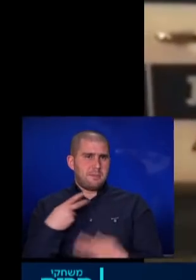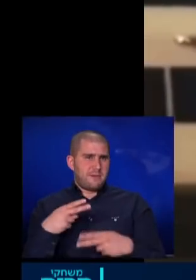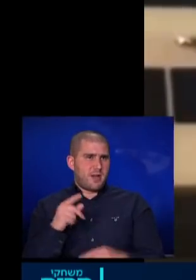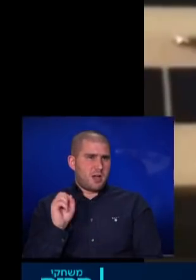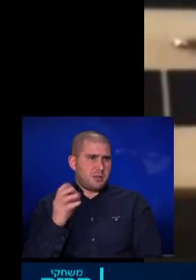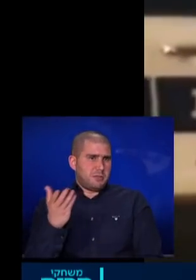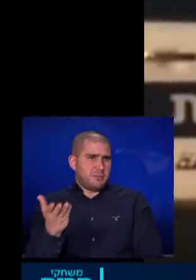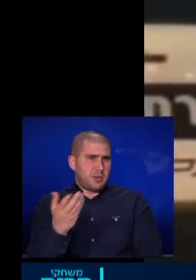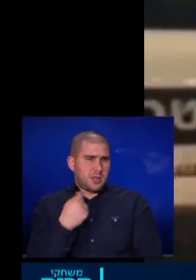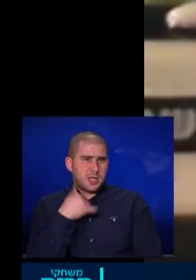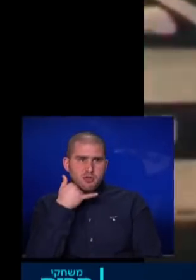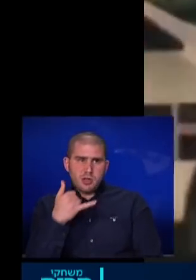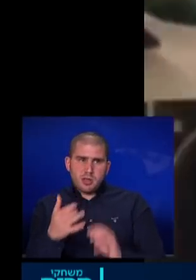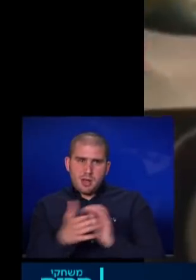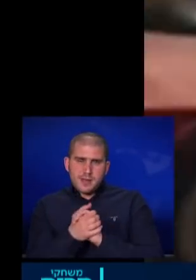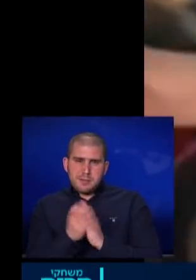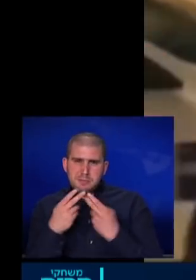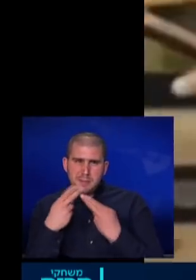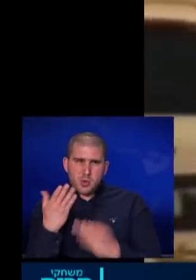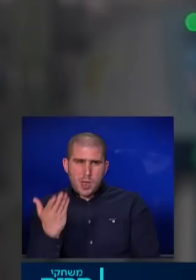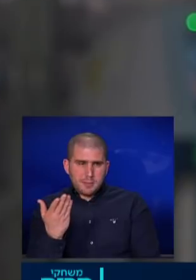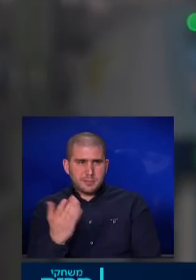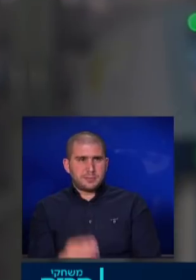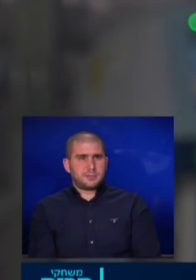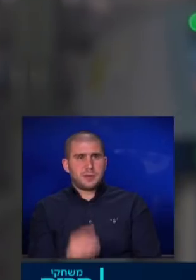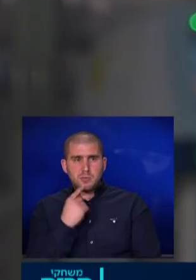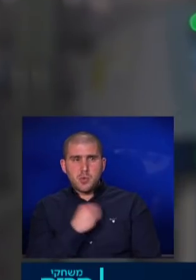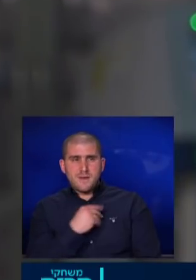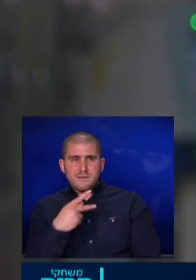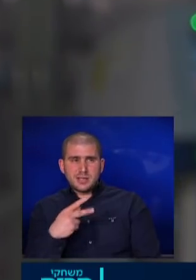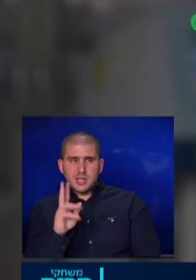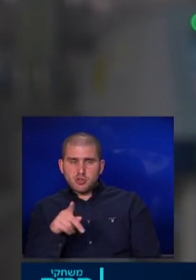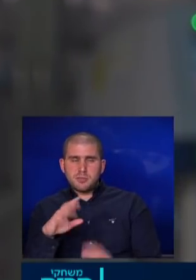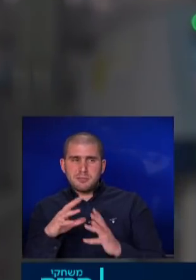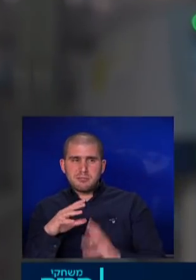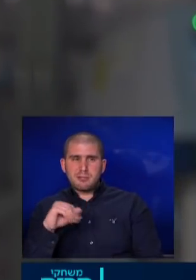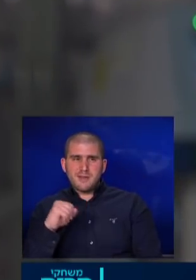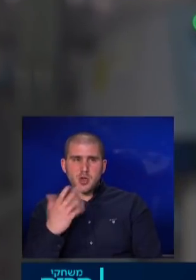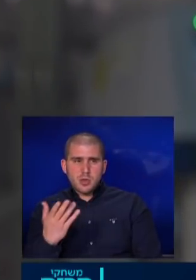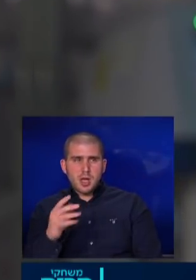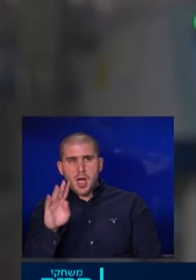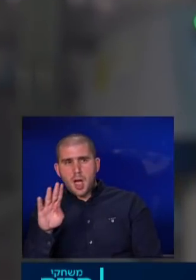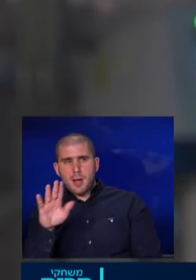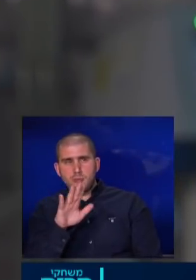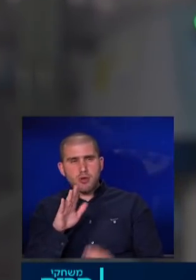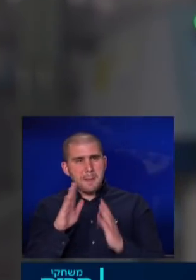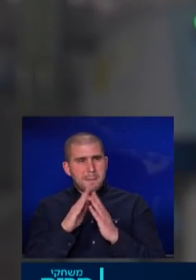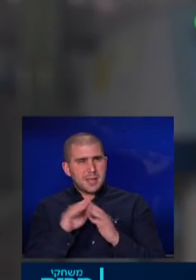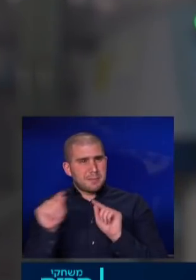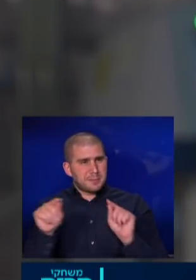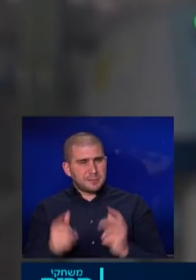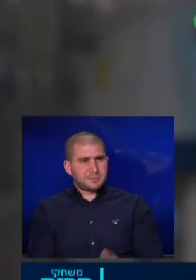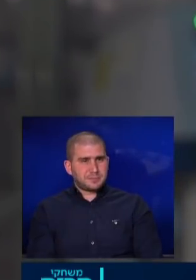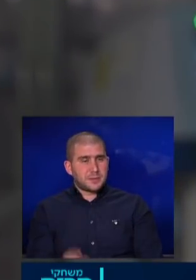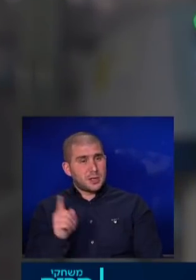מפחד כאילו לשלוח אותה אז אני התקשרתי לחברים שלי מהבית חולים ואז אמרו לפירס, יש לך בכפר יונה זה ארבעה-חמישה בתים